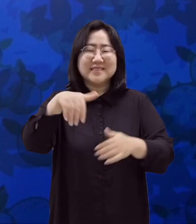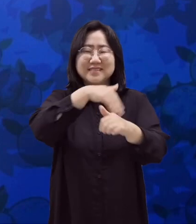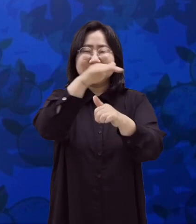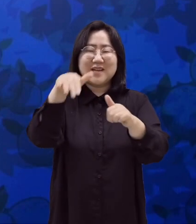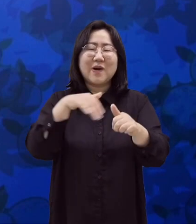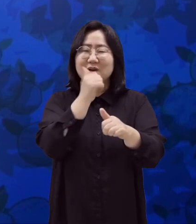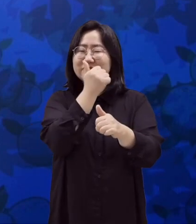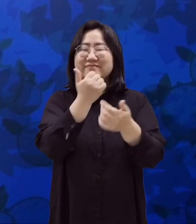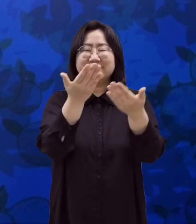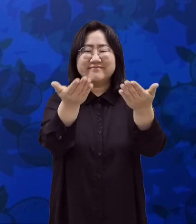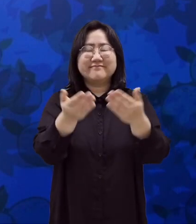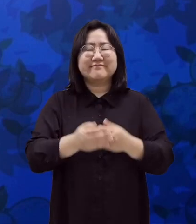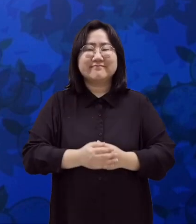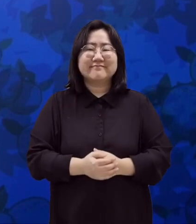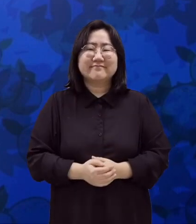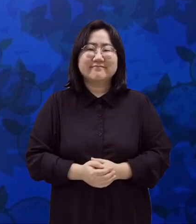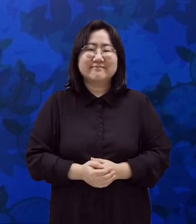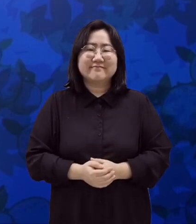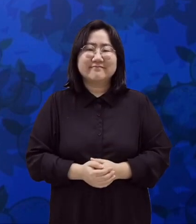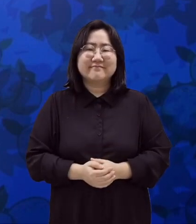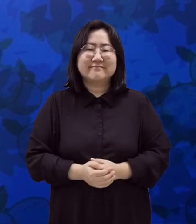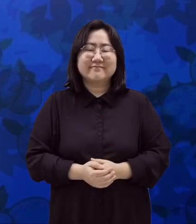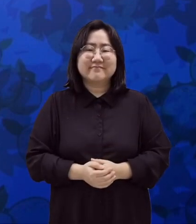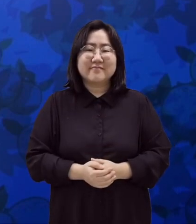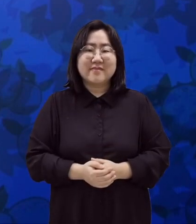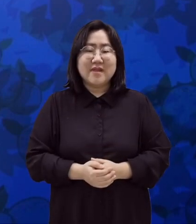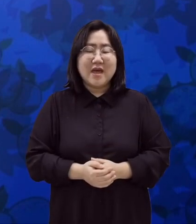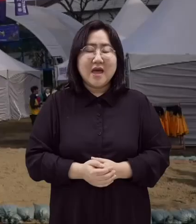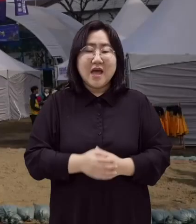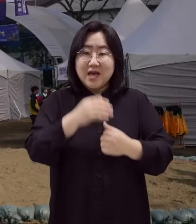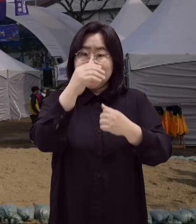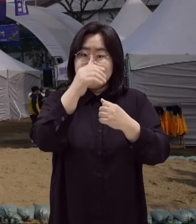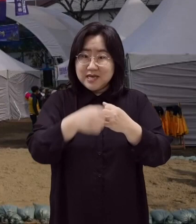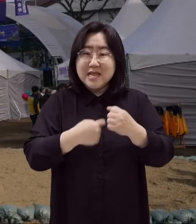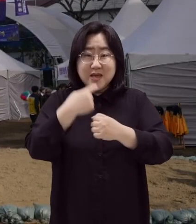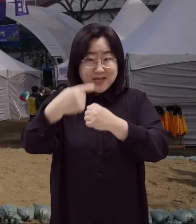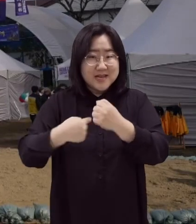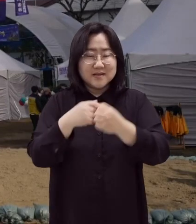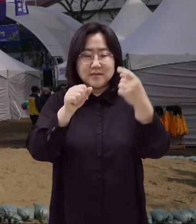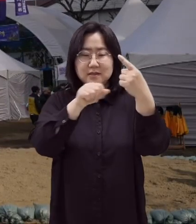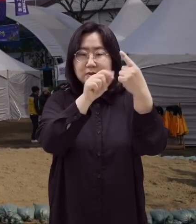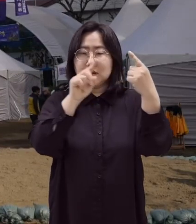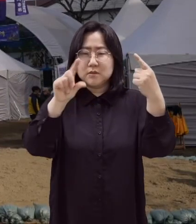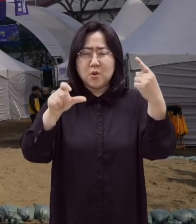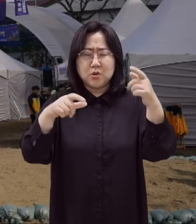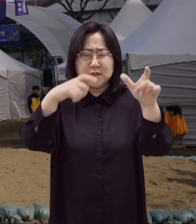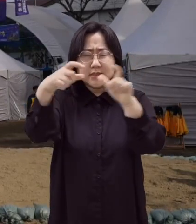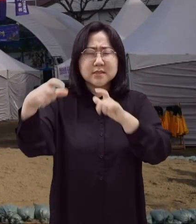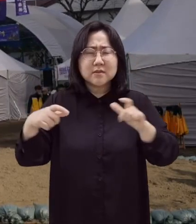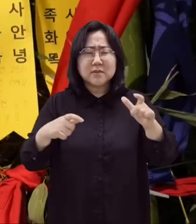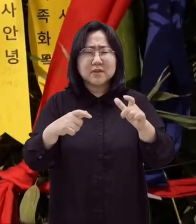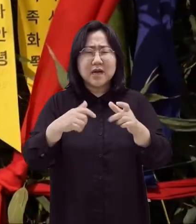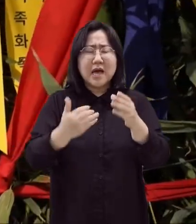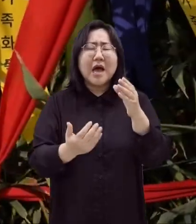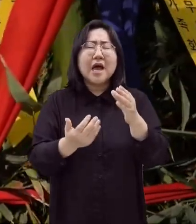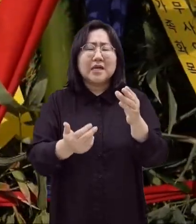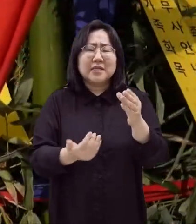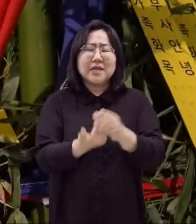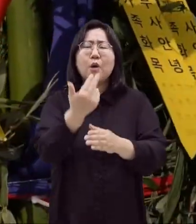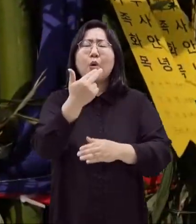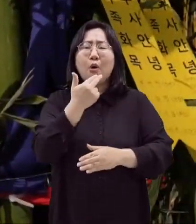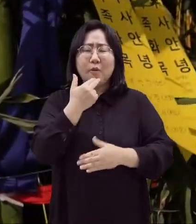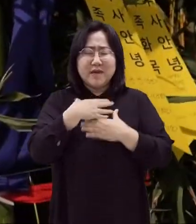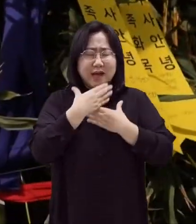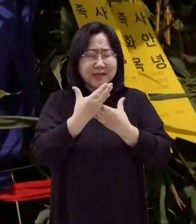속으로 여러분을 초대합니다. 매년 정월대보름이면 지역마다 무사안녕과 소원을 빚는 다양한 행사가